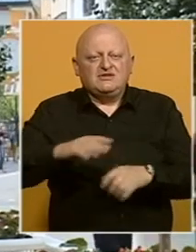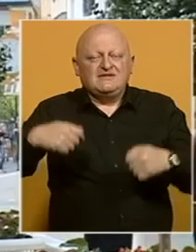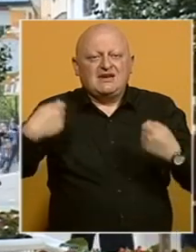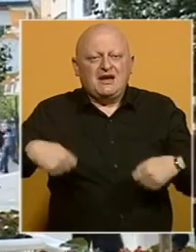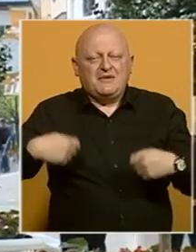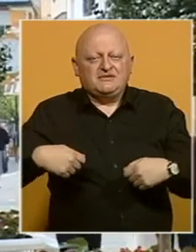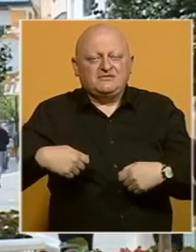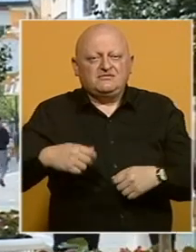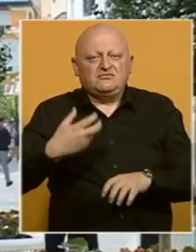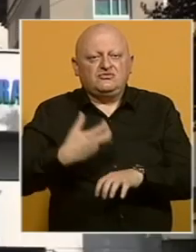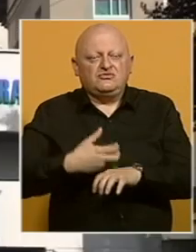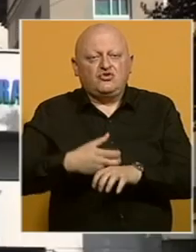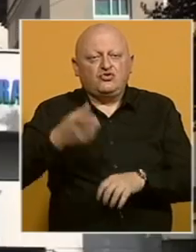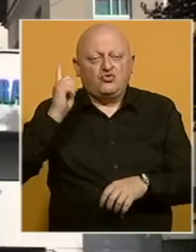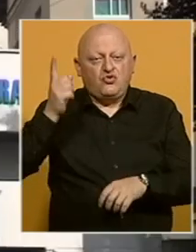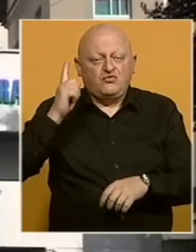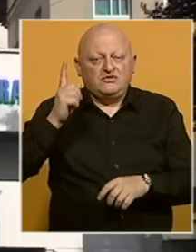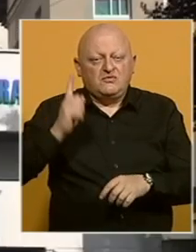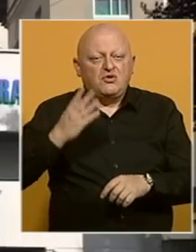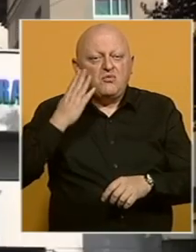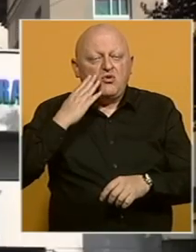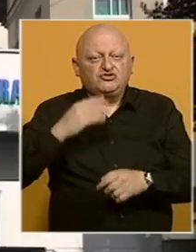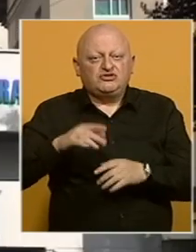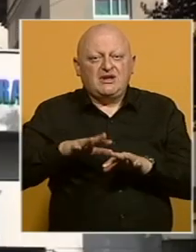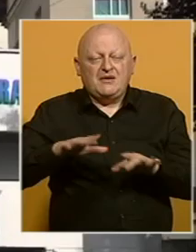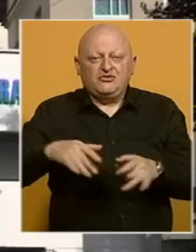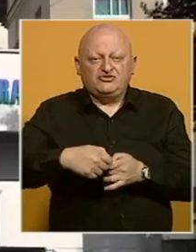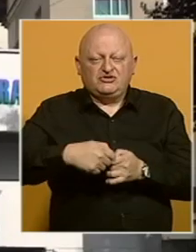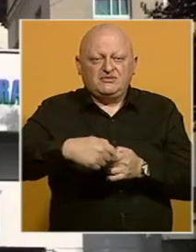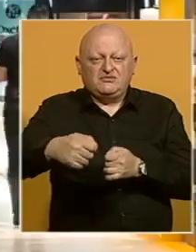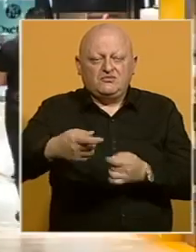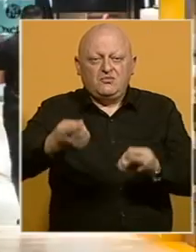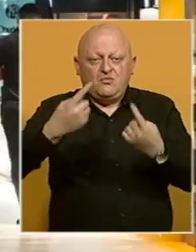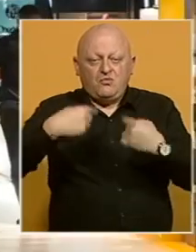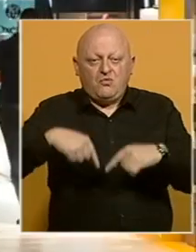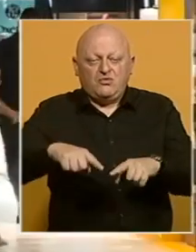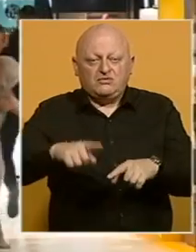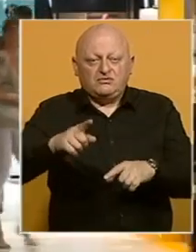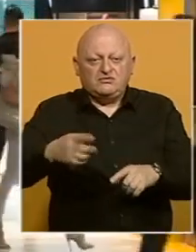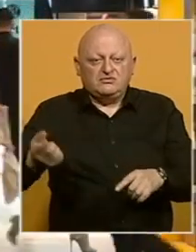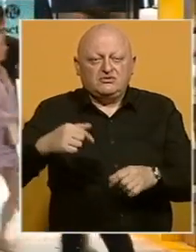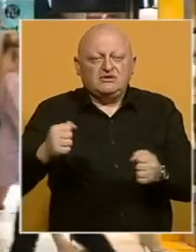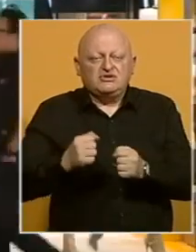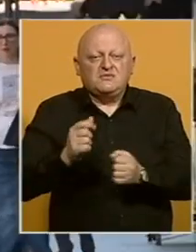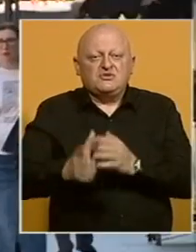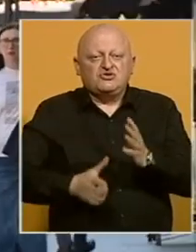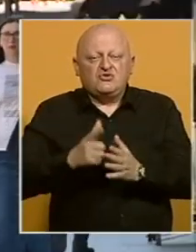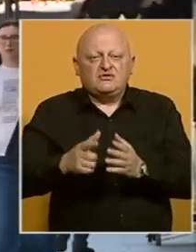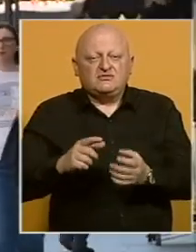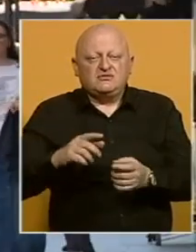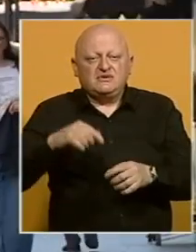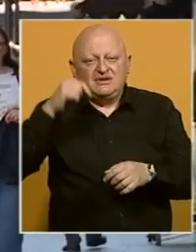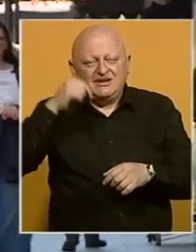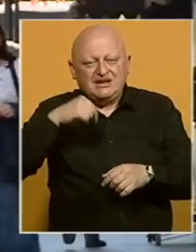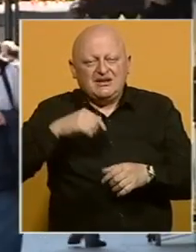kapaciteti. Ljekari upozoravaju da se moraju poštovati epidemiološke mjere posebno jer slijedi zimski period i sezonski